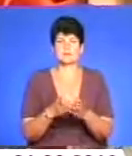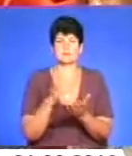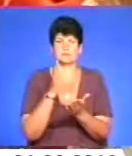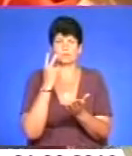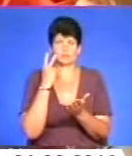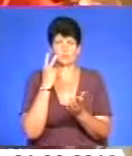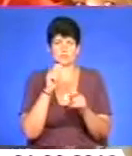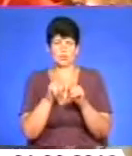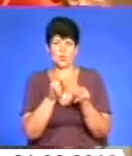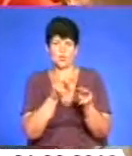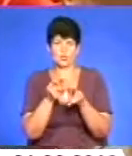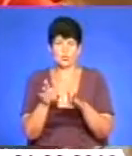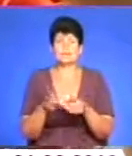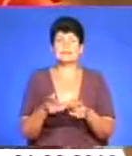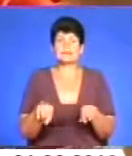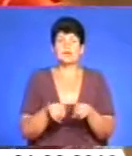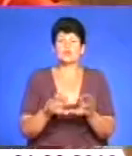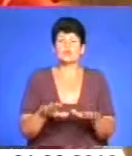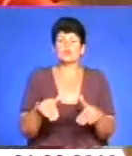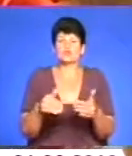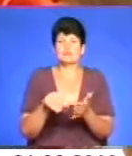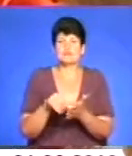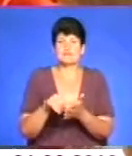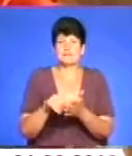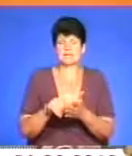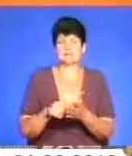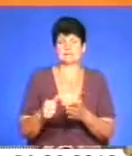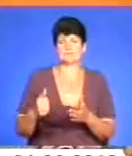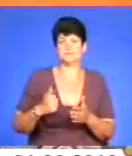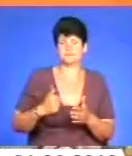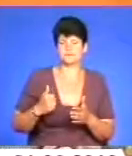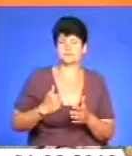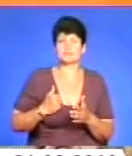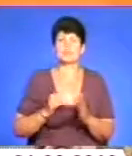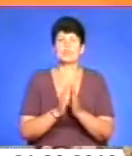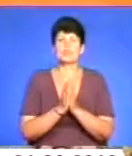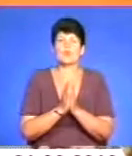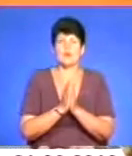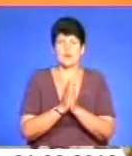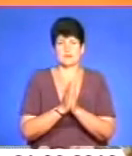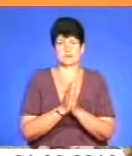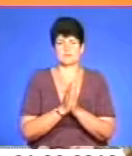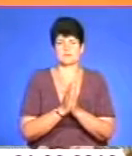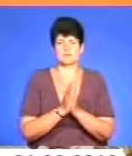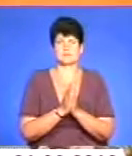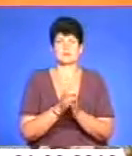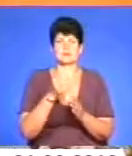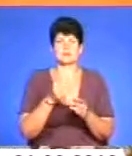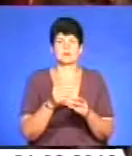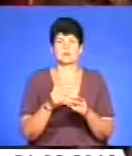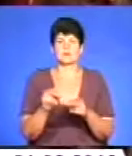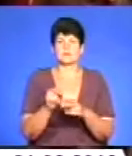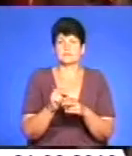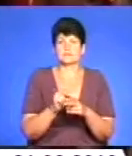контролем. Він також звернувся до представників Збройних сил України з проханням відреагувати на зауваження волонтерів